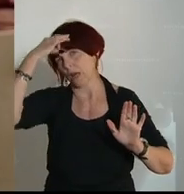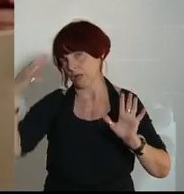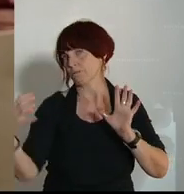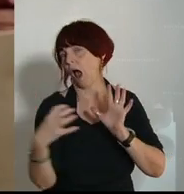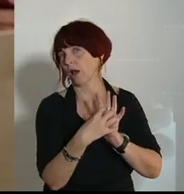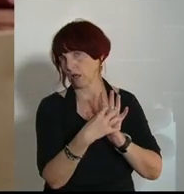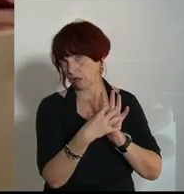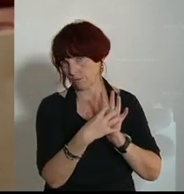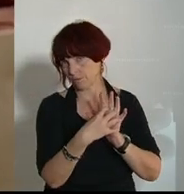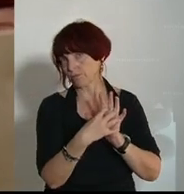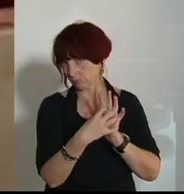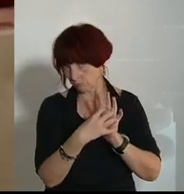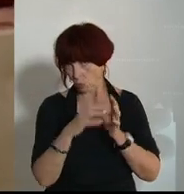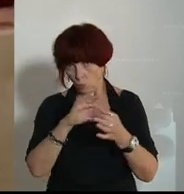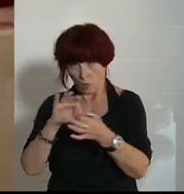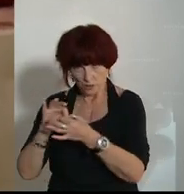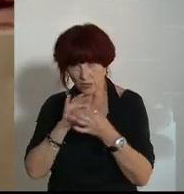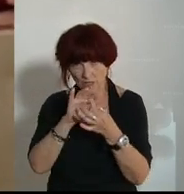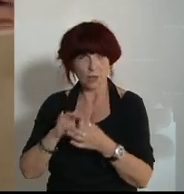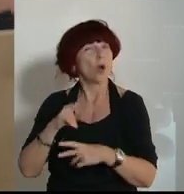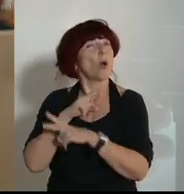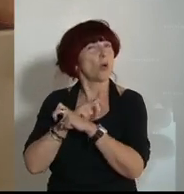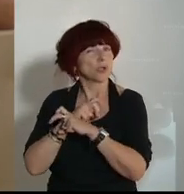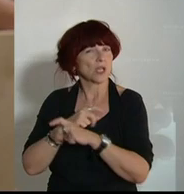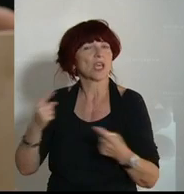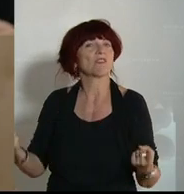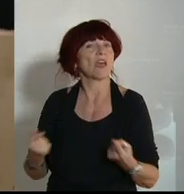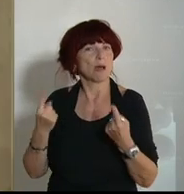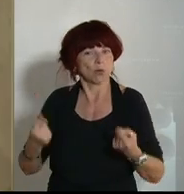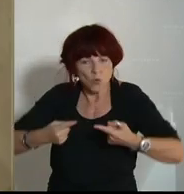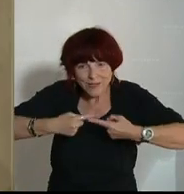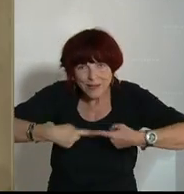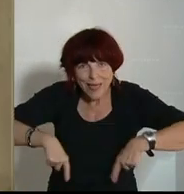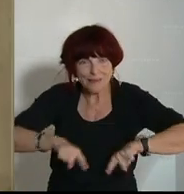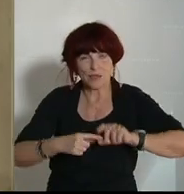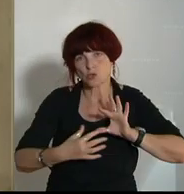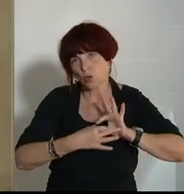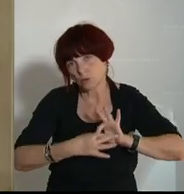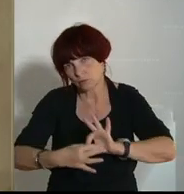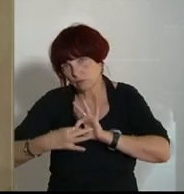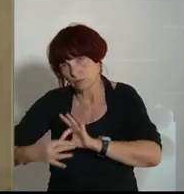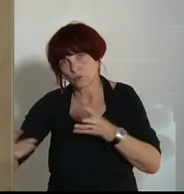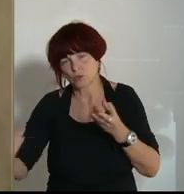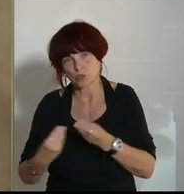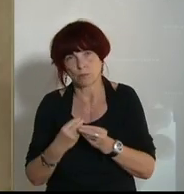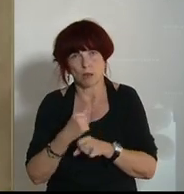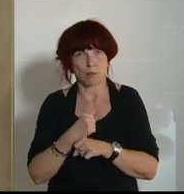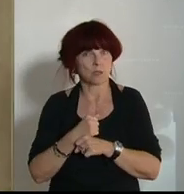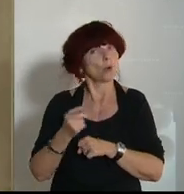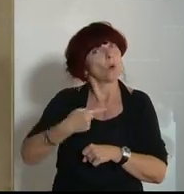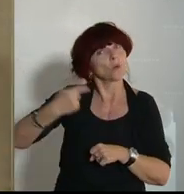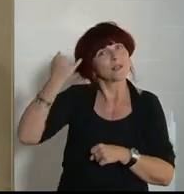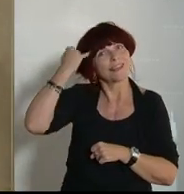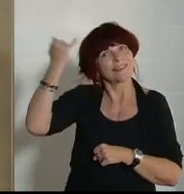vernünftig, wenn man das koordiniert. Österreichwerbung, Ländertourismusorganisationen. Das ist eine Anregung von uns. Wie schaut das